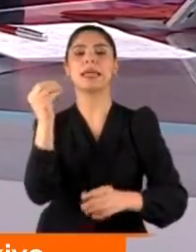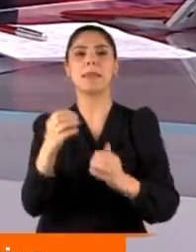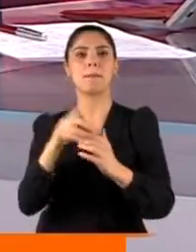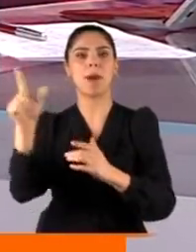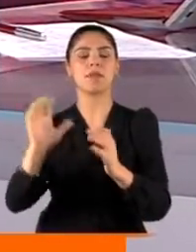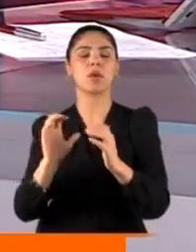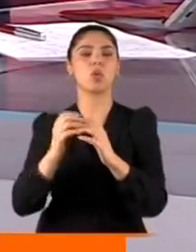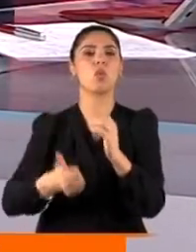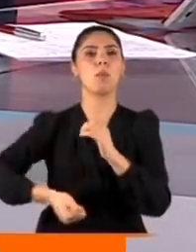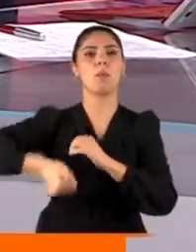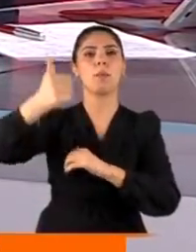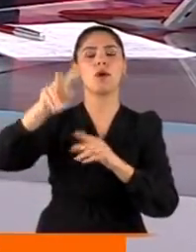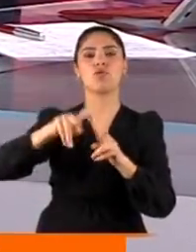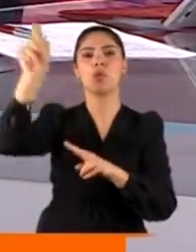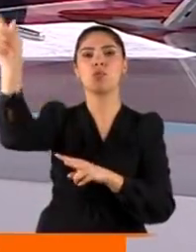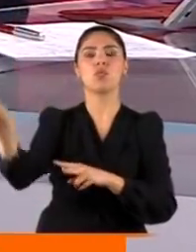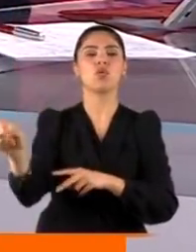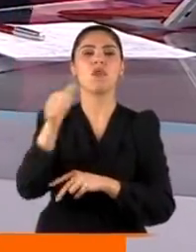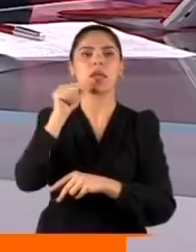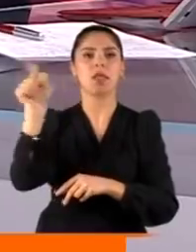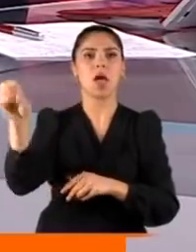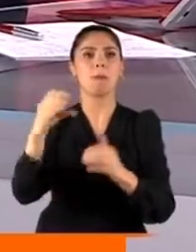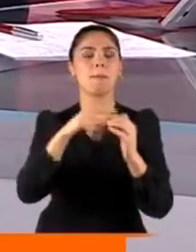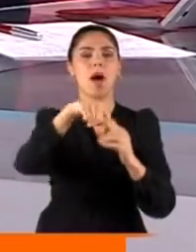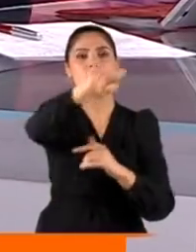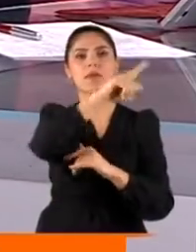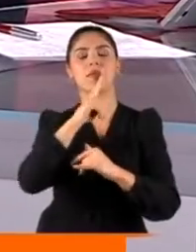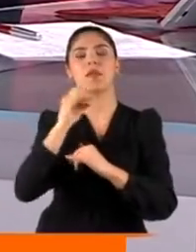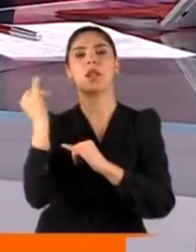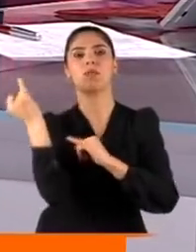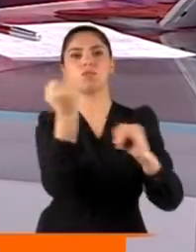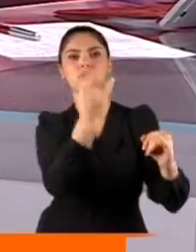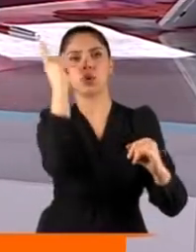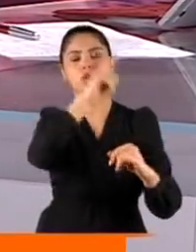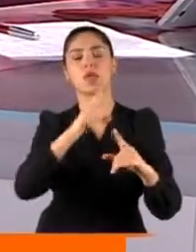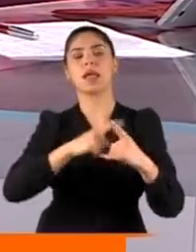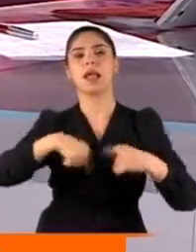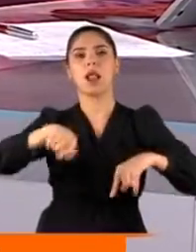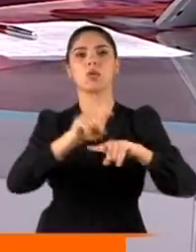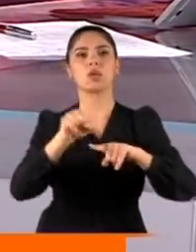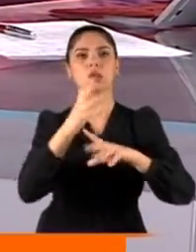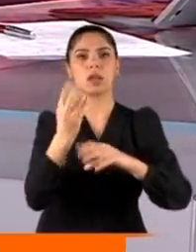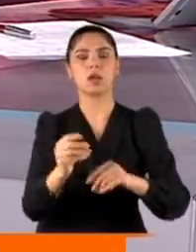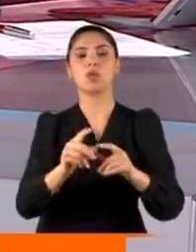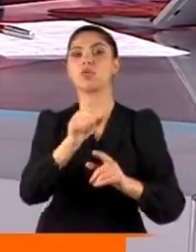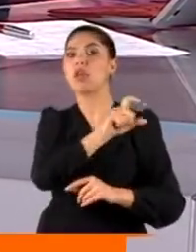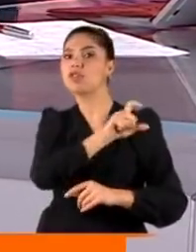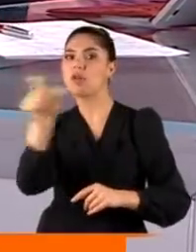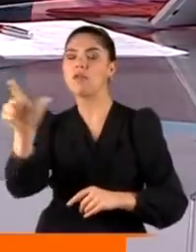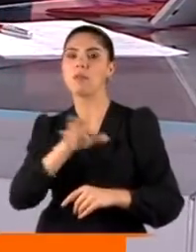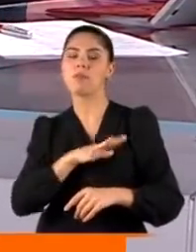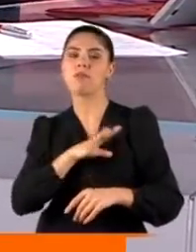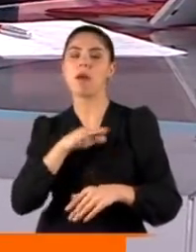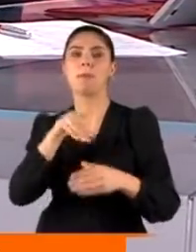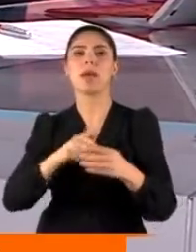İYİ Parti Grup Başkan Vekili Müsabat Dervişoğlu'nun AK Partilere yönelik sözleri Genel Kurulu gerdi. AK Parti sıralarından Dervişoğlu'na cevap gecikmedi